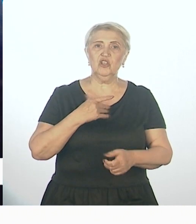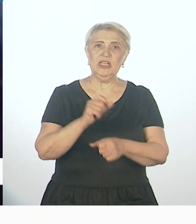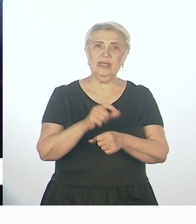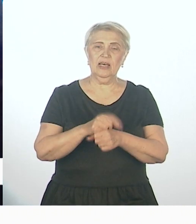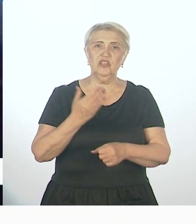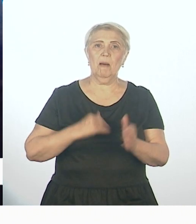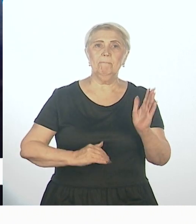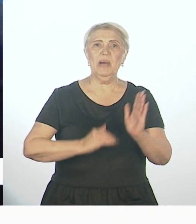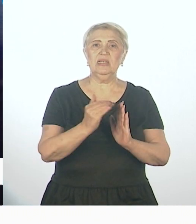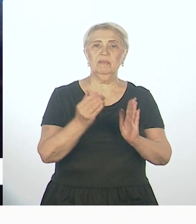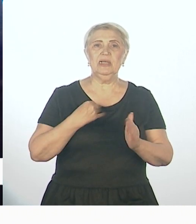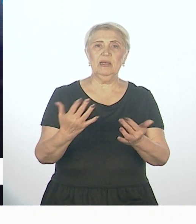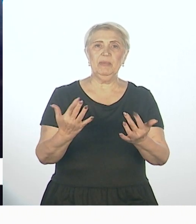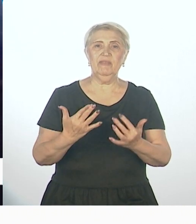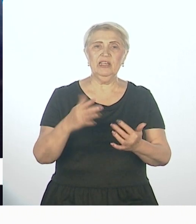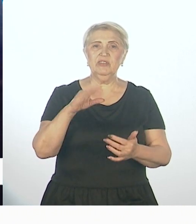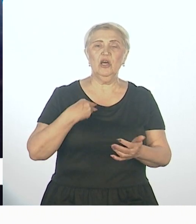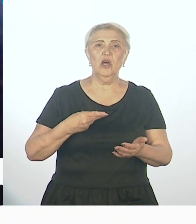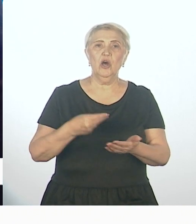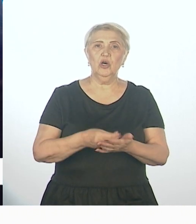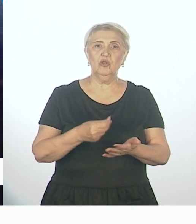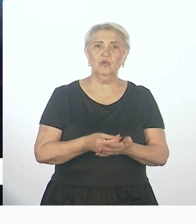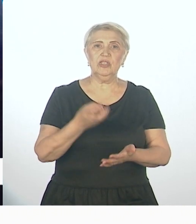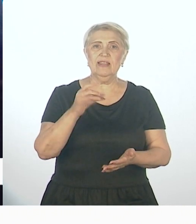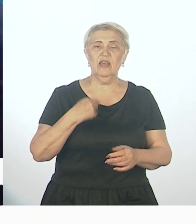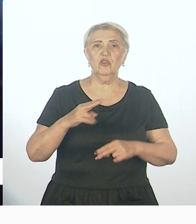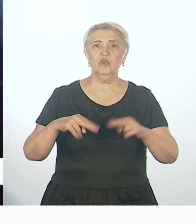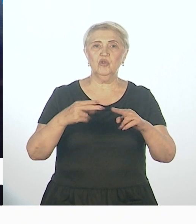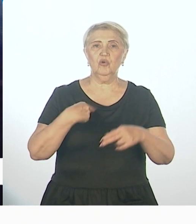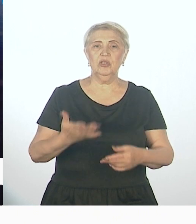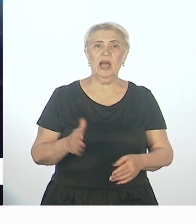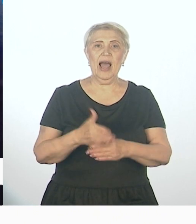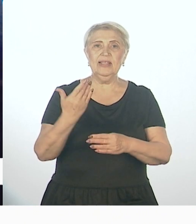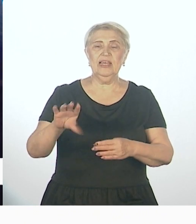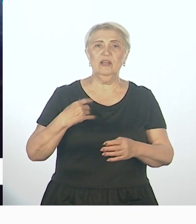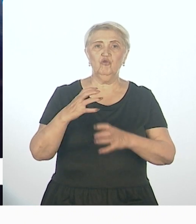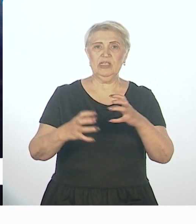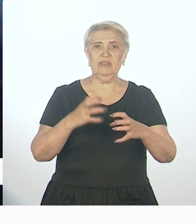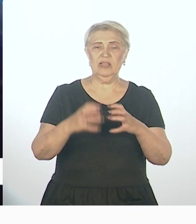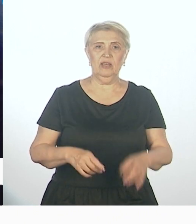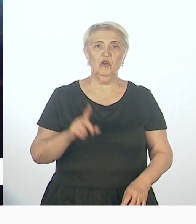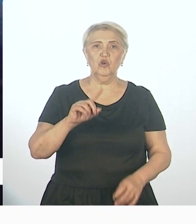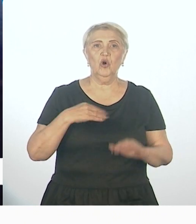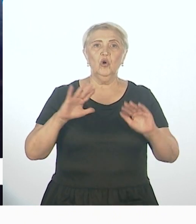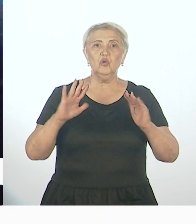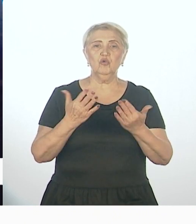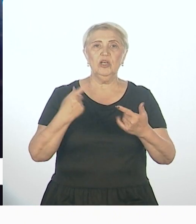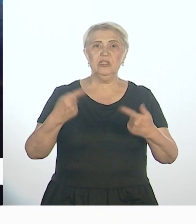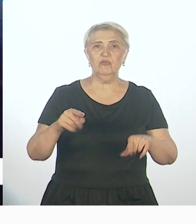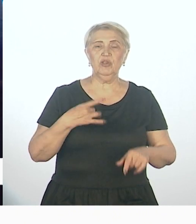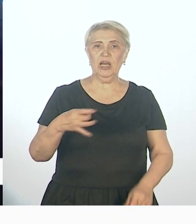помочь привлечь ресурсы, но не строить отдельную вселенную, что, к сожалению, случается в других регионах. Вы знаете, когда